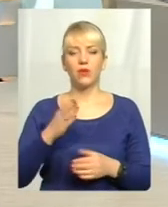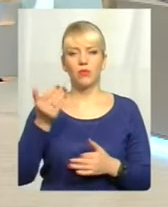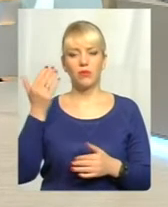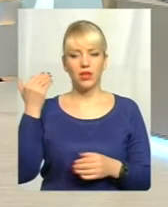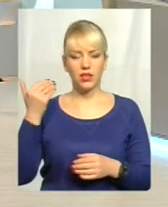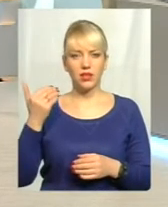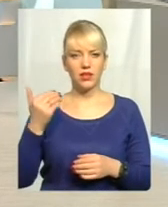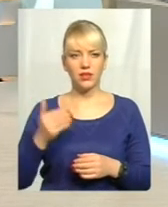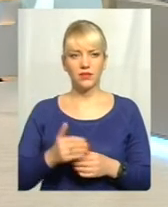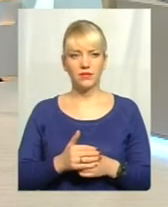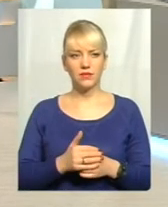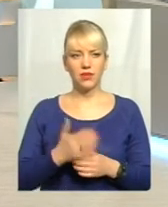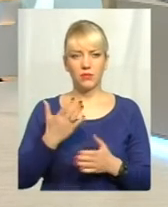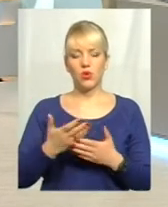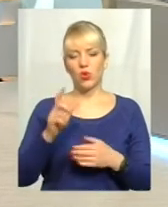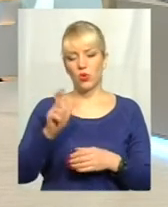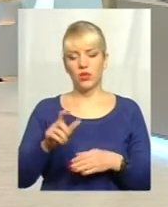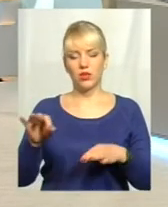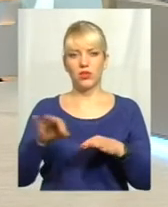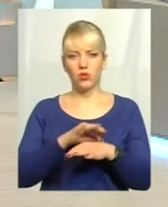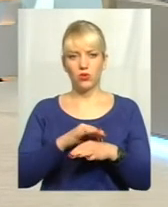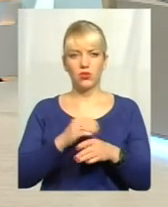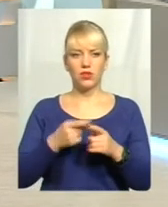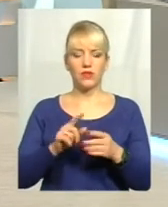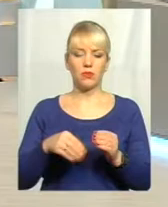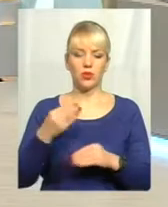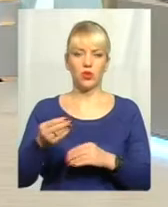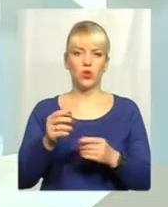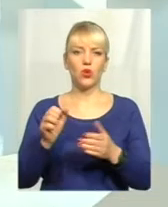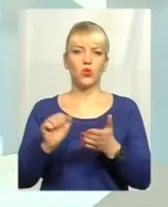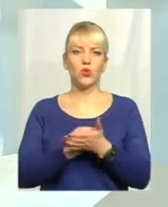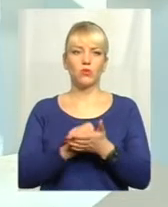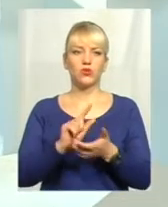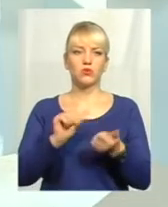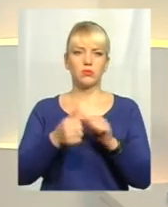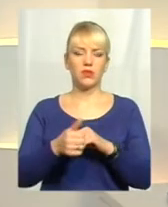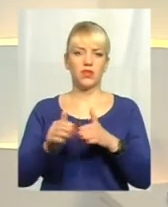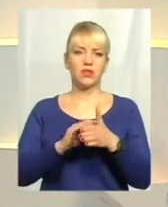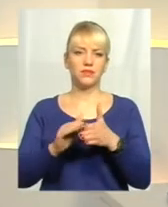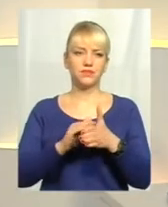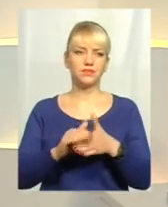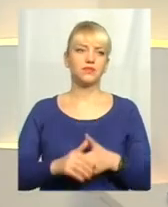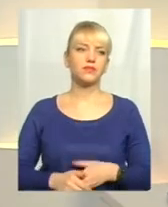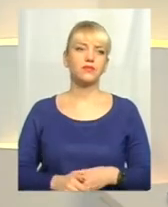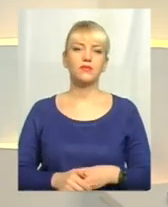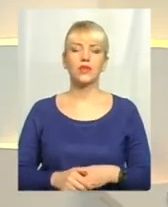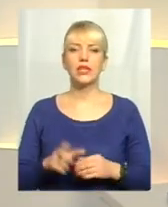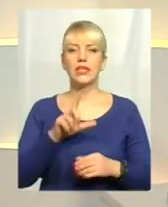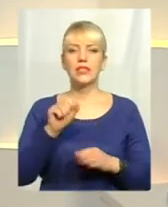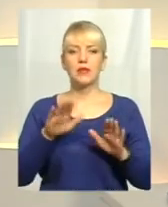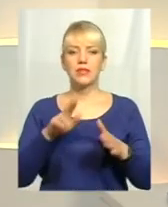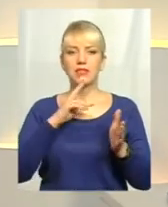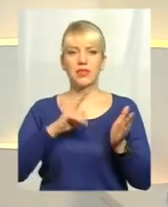виготовлена так, людина одружилася, тоді вона подає документи для того, щоб змінити прозвище. За місцем реєстрації